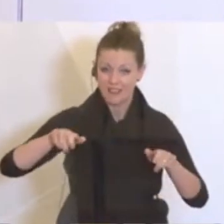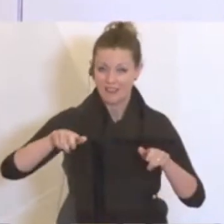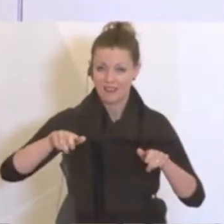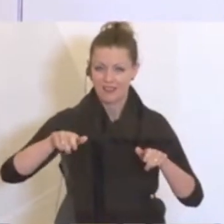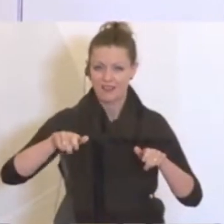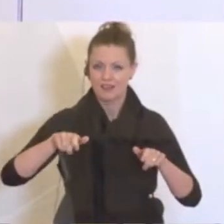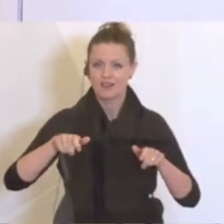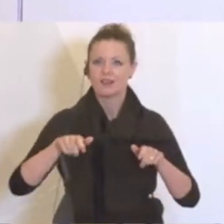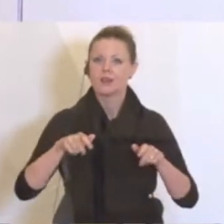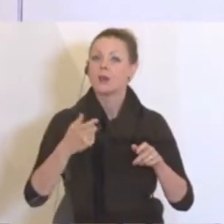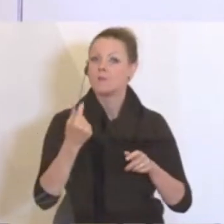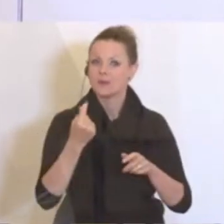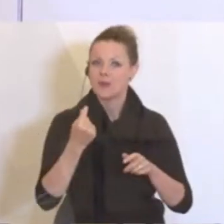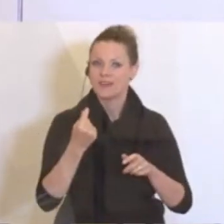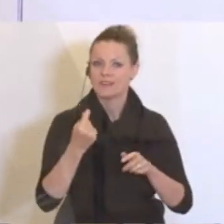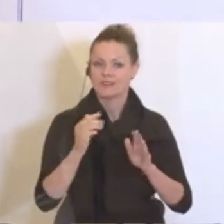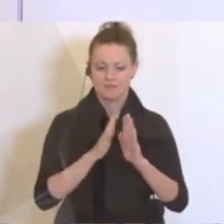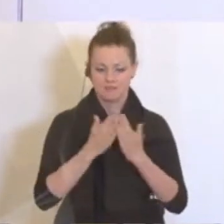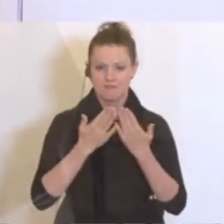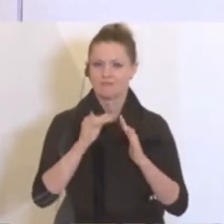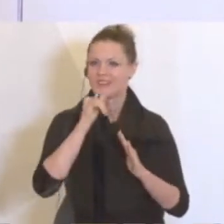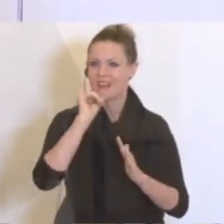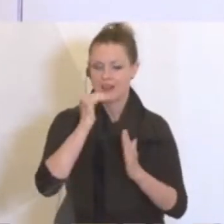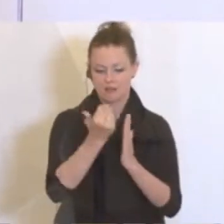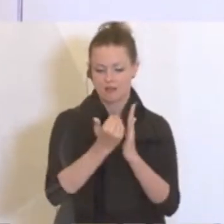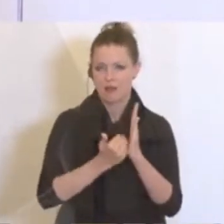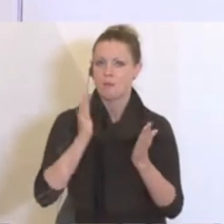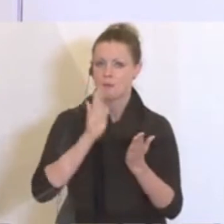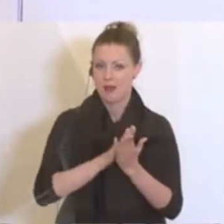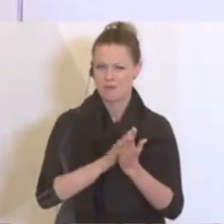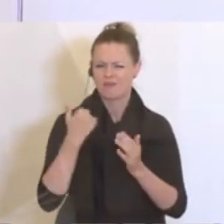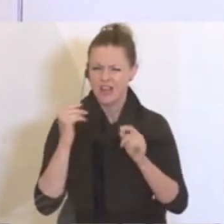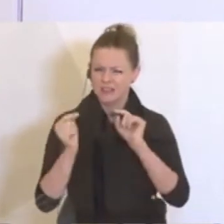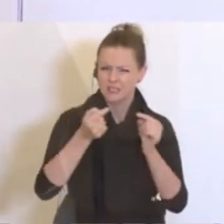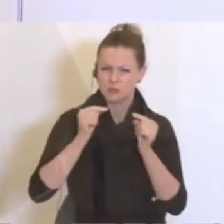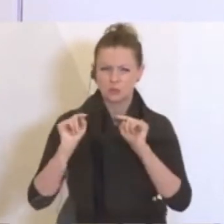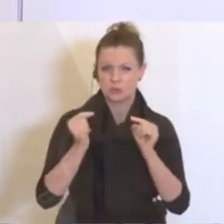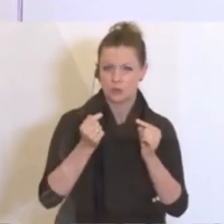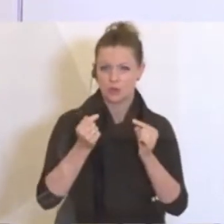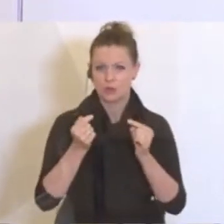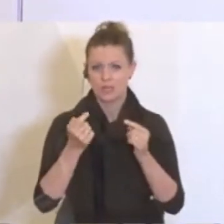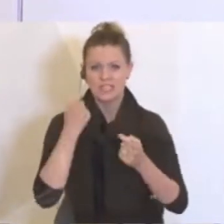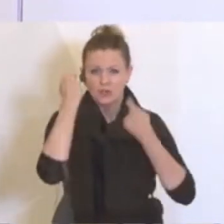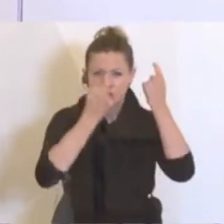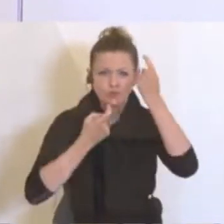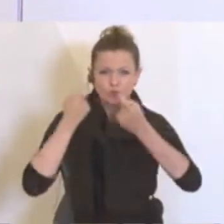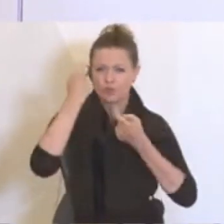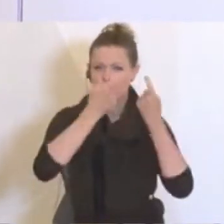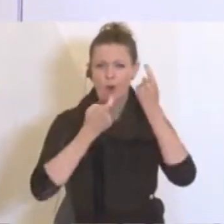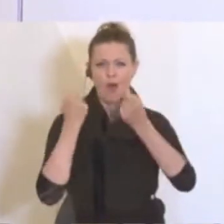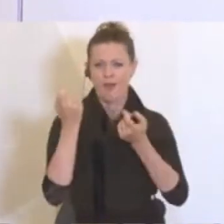Getränkekarten gleich belassen sollen. Es waren ja in den letzten Wochen durchaus einige Diskussionen schon spürbar mit Sorge, dass